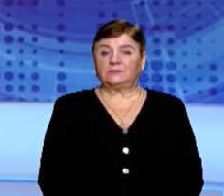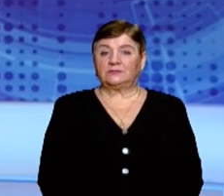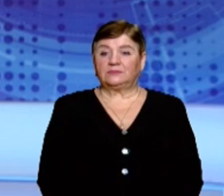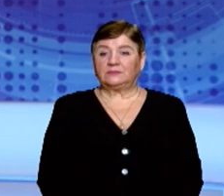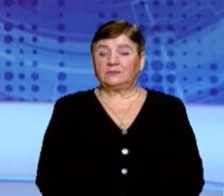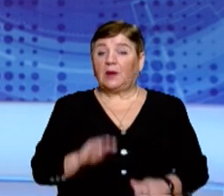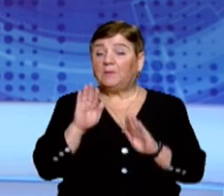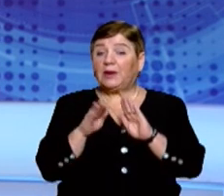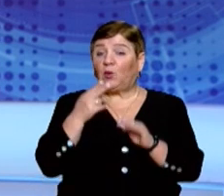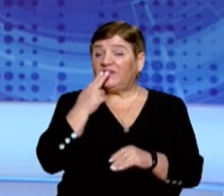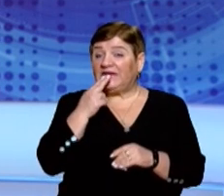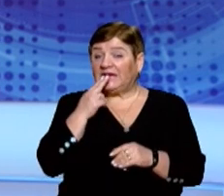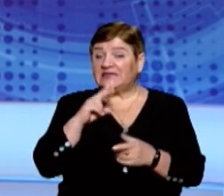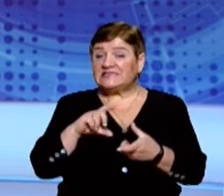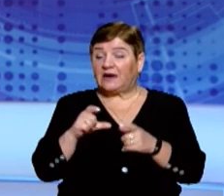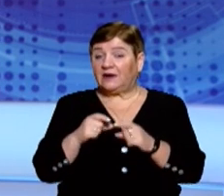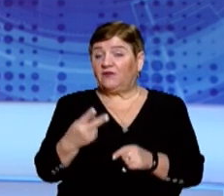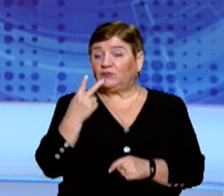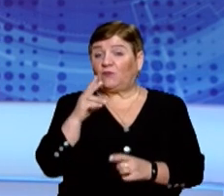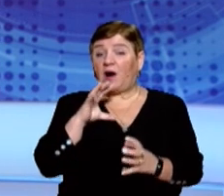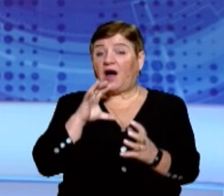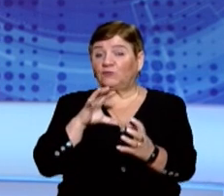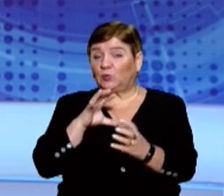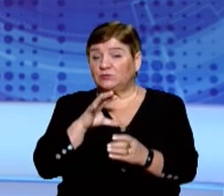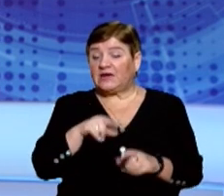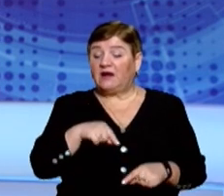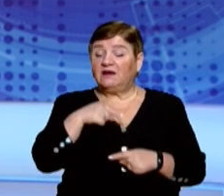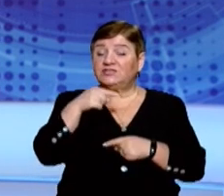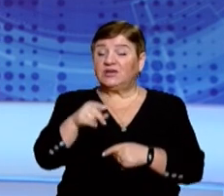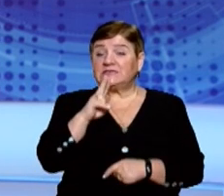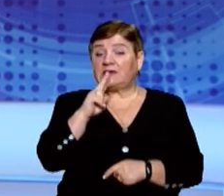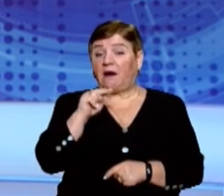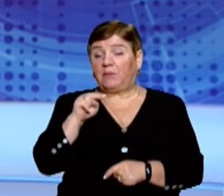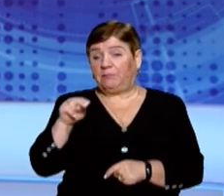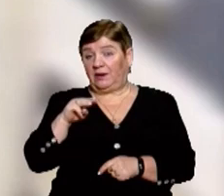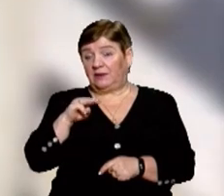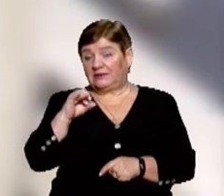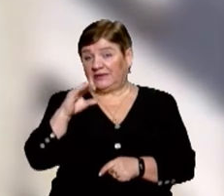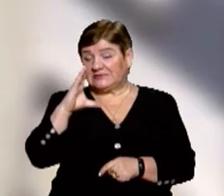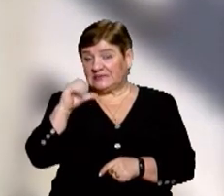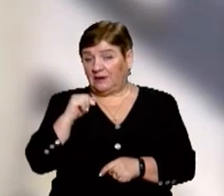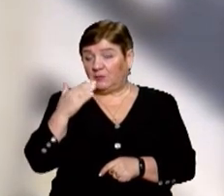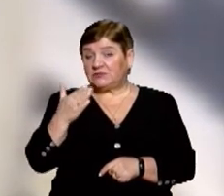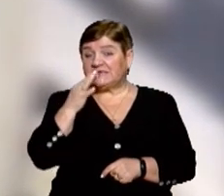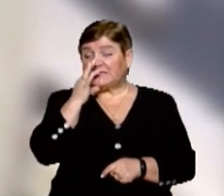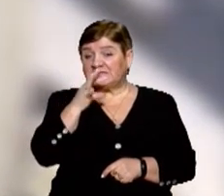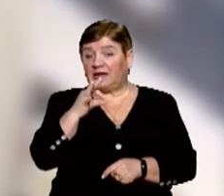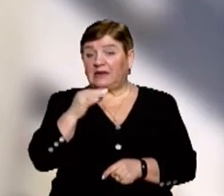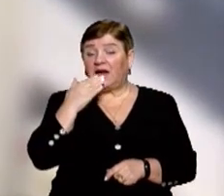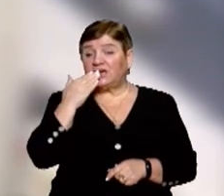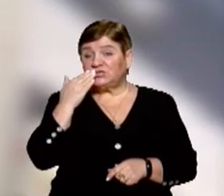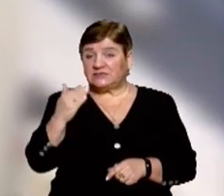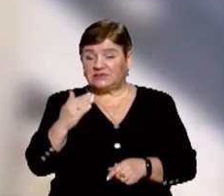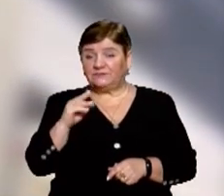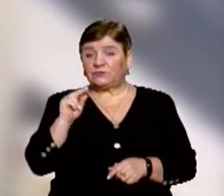Приховані цигарки в двох мікроавтобусах намагалися перевезти через КПП ТИСА. Про це розповіла речниця Чопського прикордонного